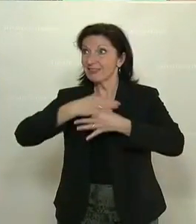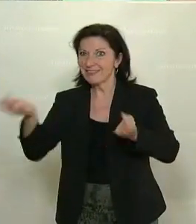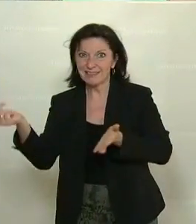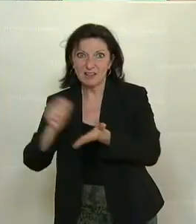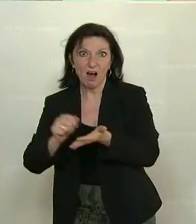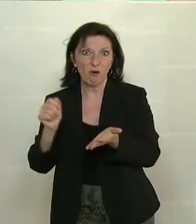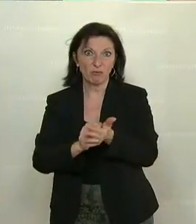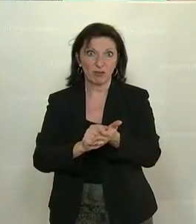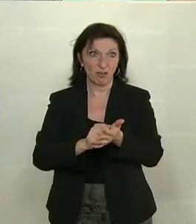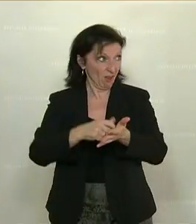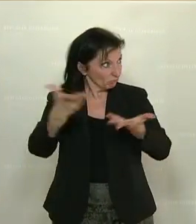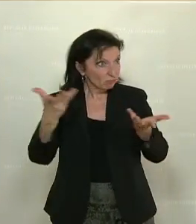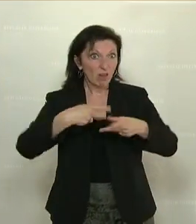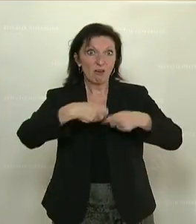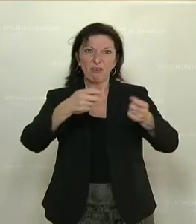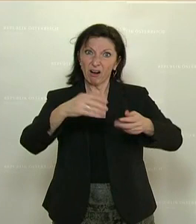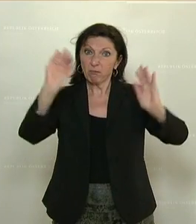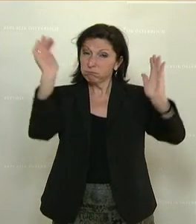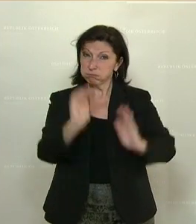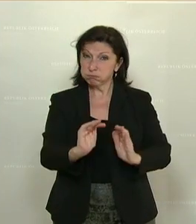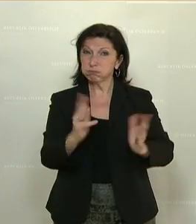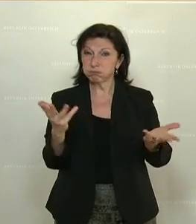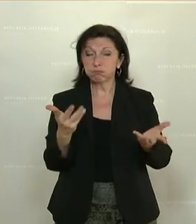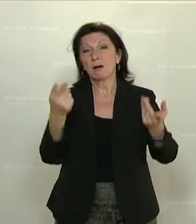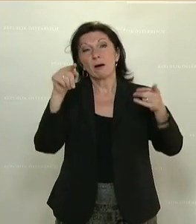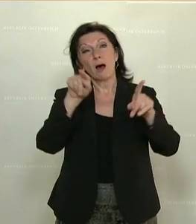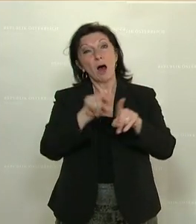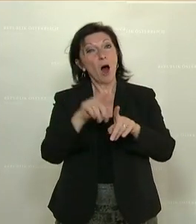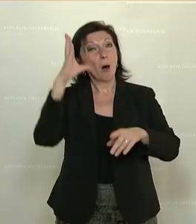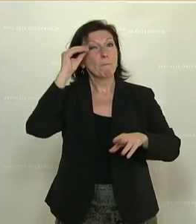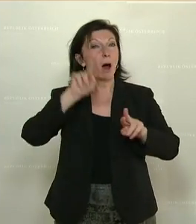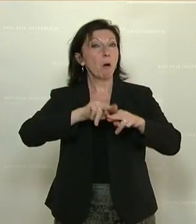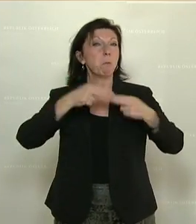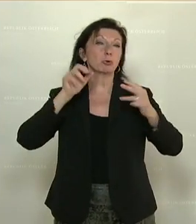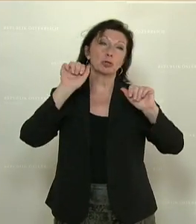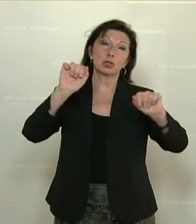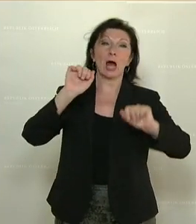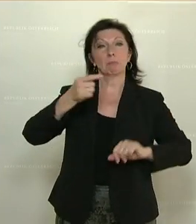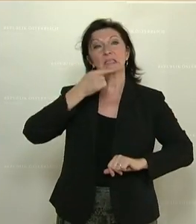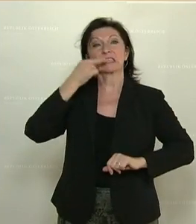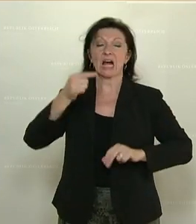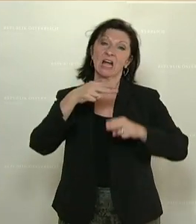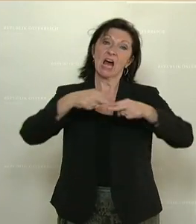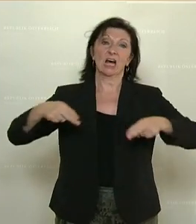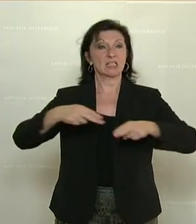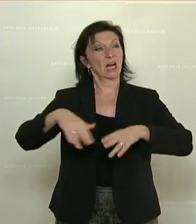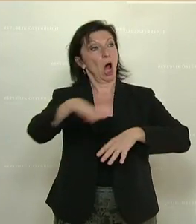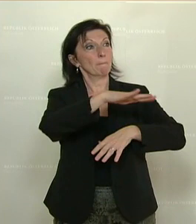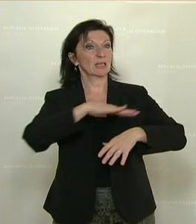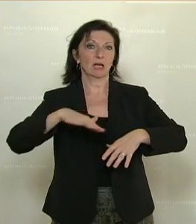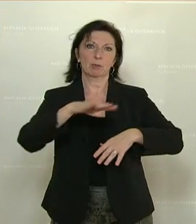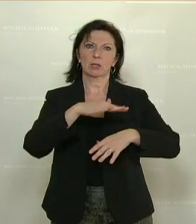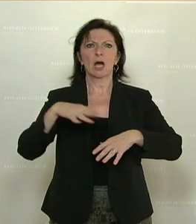Absatzeinbruch widerlegt aber auch das Märchen des Bauernbundes, dass die Gastronomie nicht auf